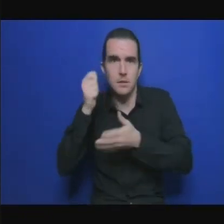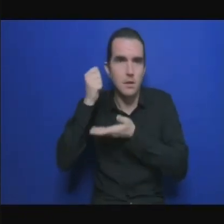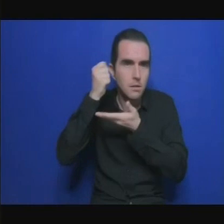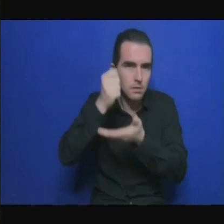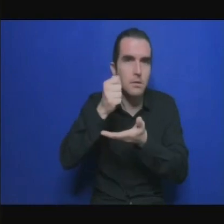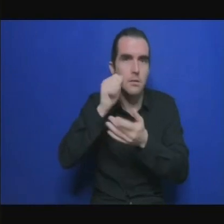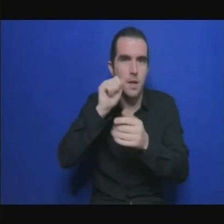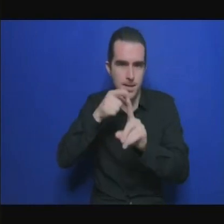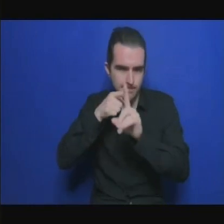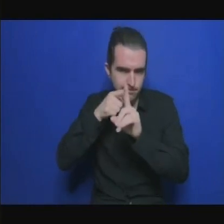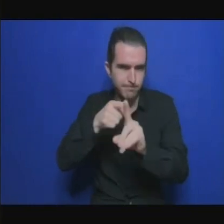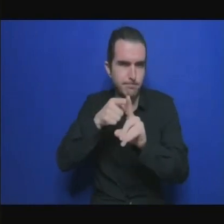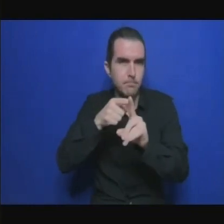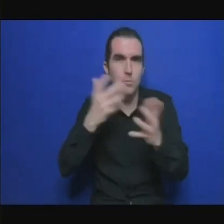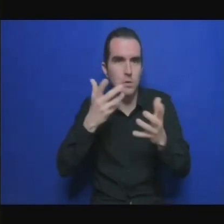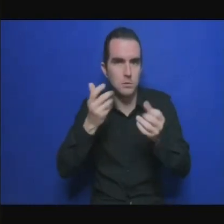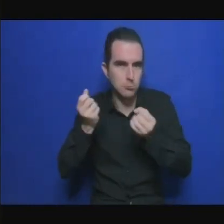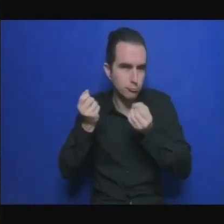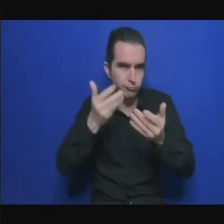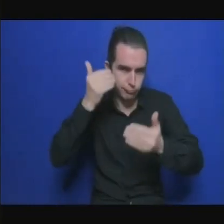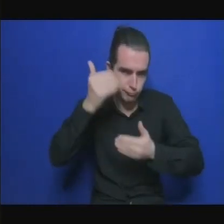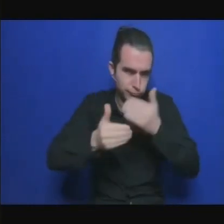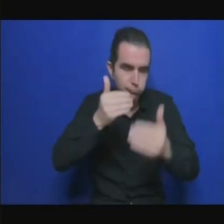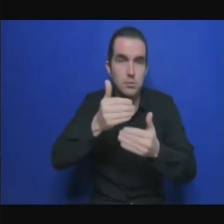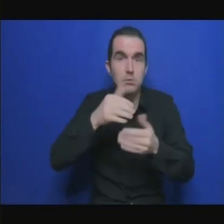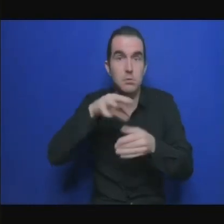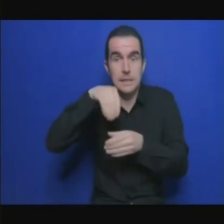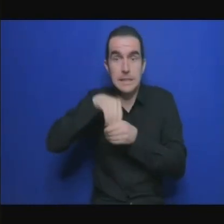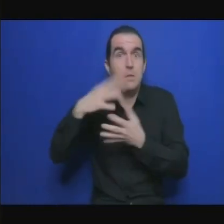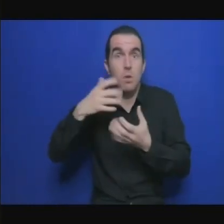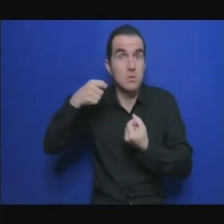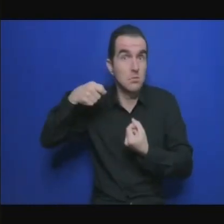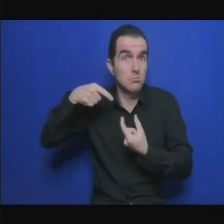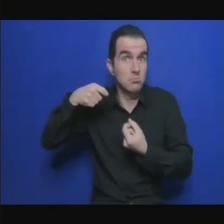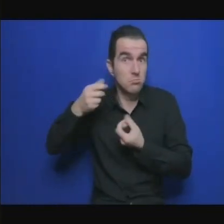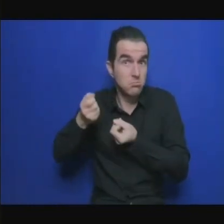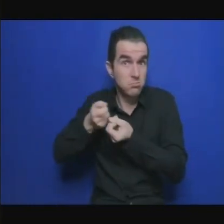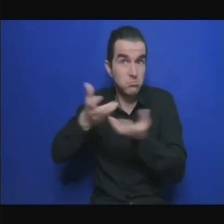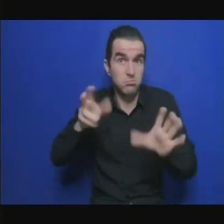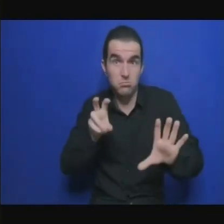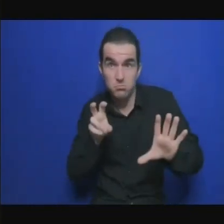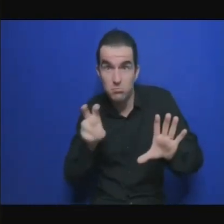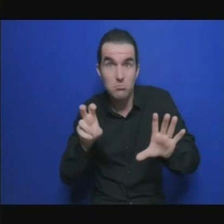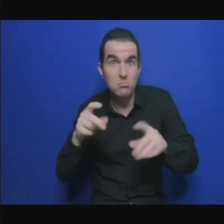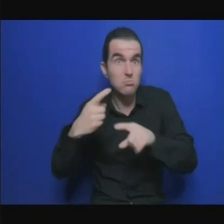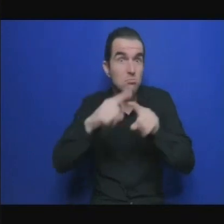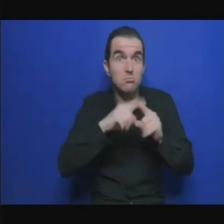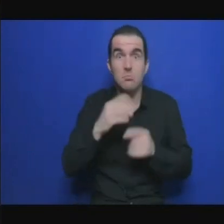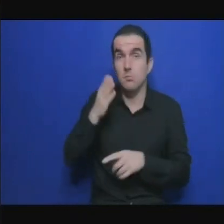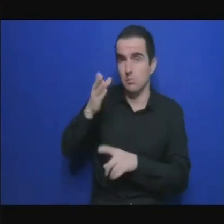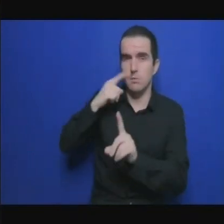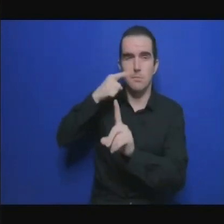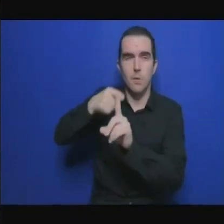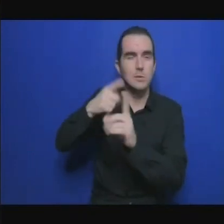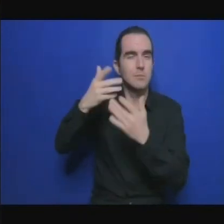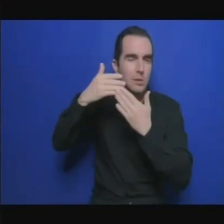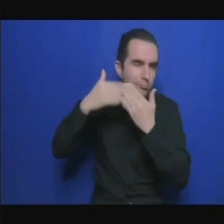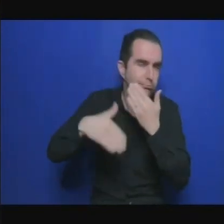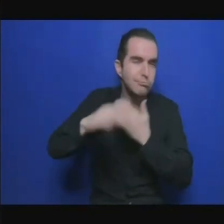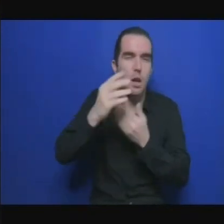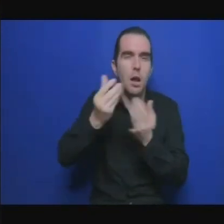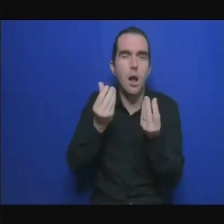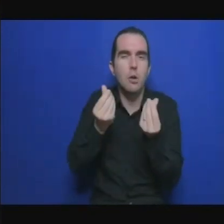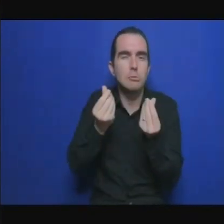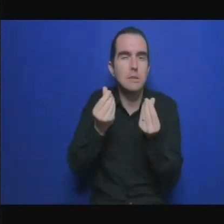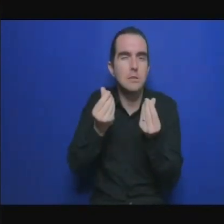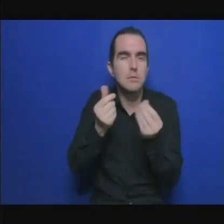donc les gens font des choses mais ça touche à peine le problème il faut plus de l'initiative des fonds spéciaux pour les énergies renouvelables